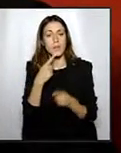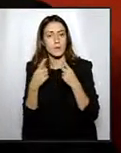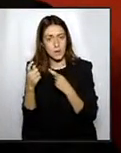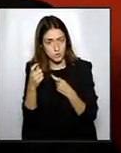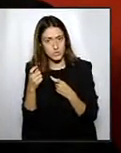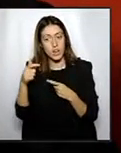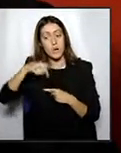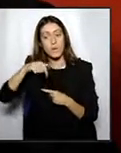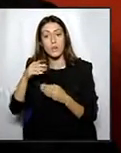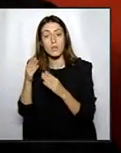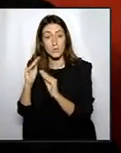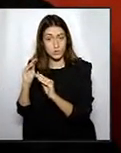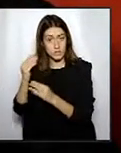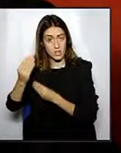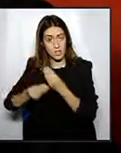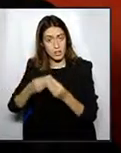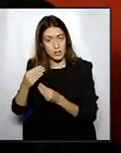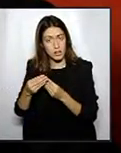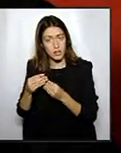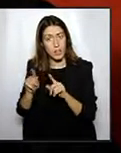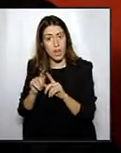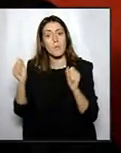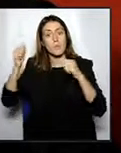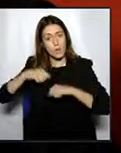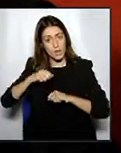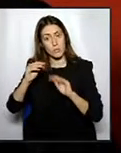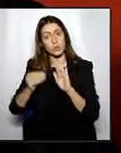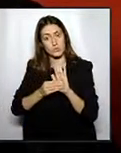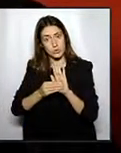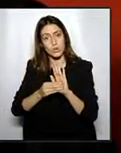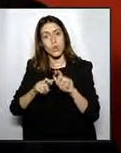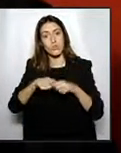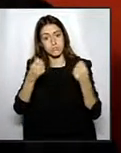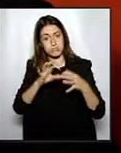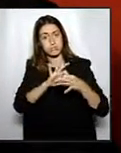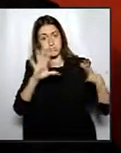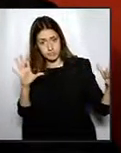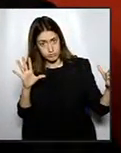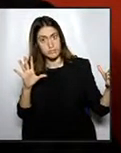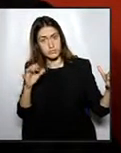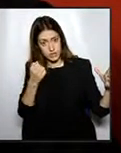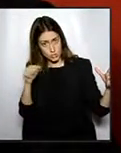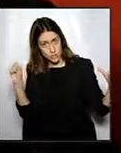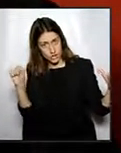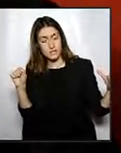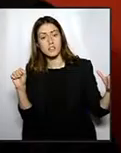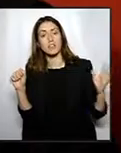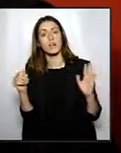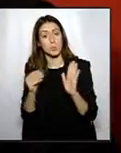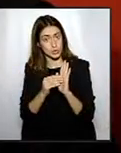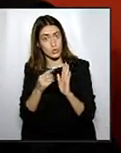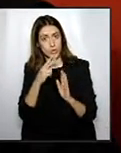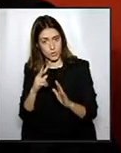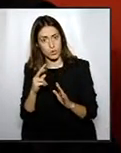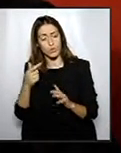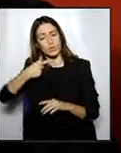Bé, avui vostè ha aprovat precisament una moció de ruptura i desobediència del com deia la moció. Nosaltres